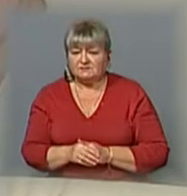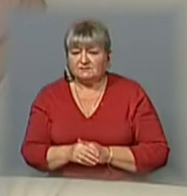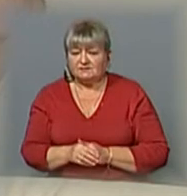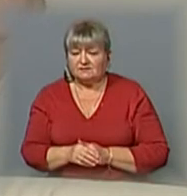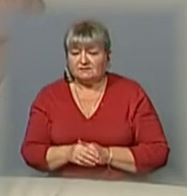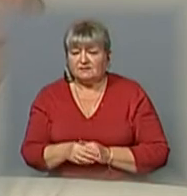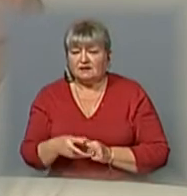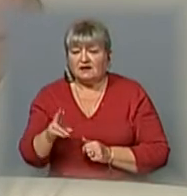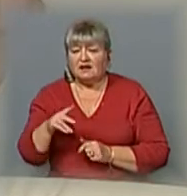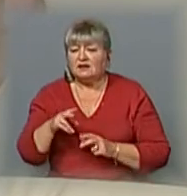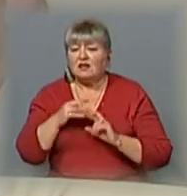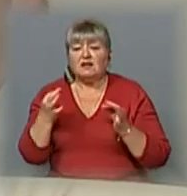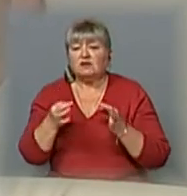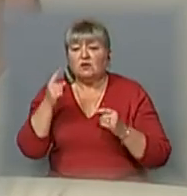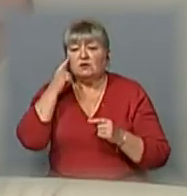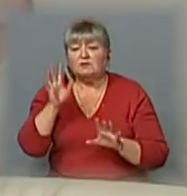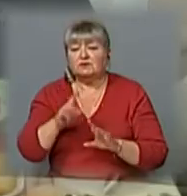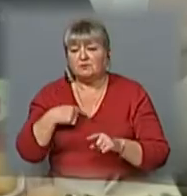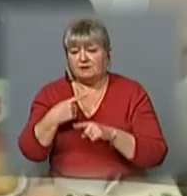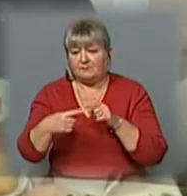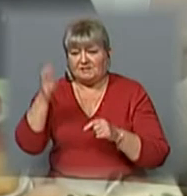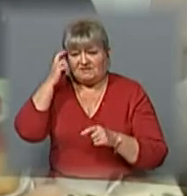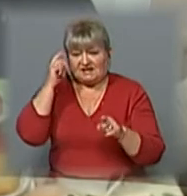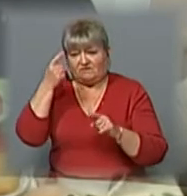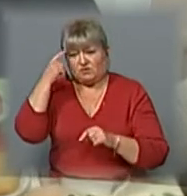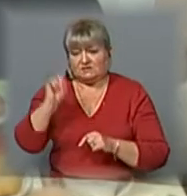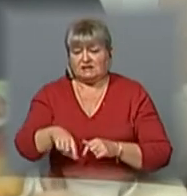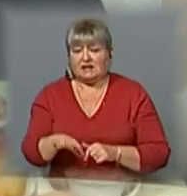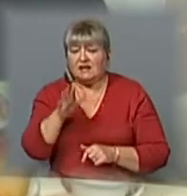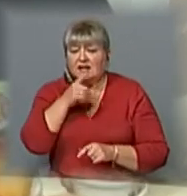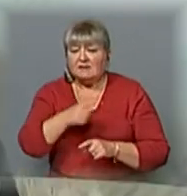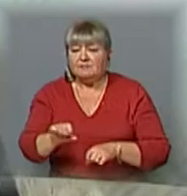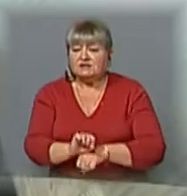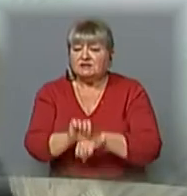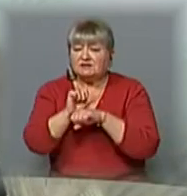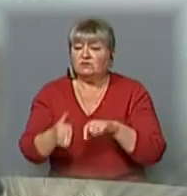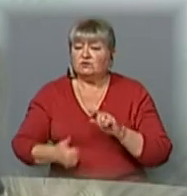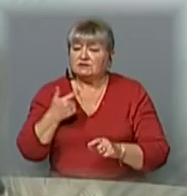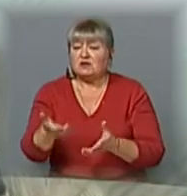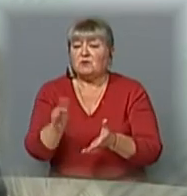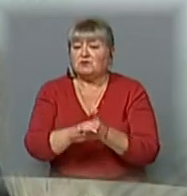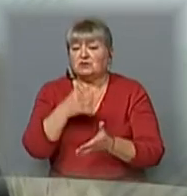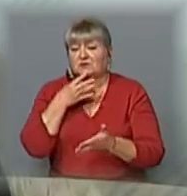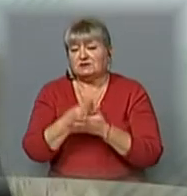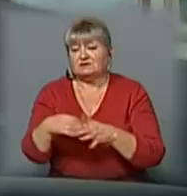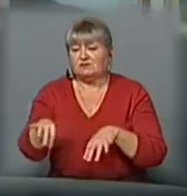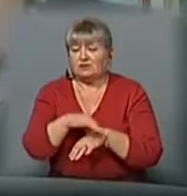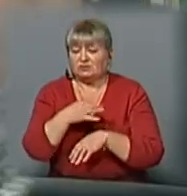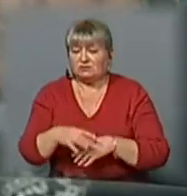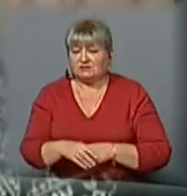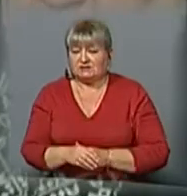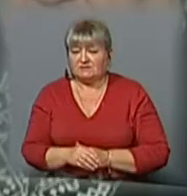я ніколи би не думав, що півки його знає. Під час революції гінності Ігор Ільків познайомився зі своєю дружиною.